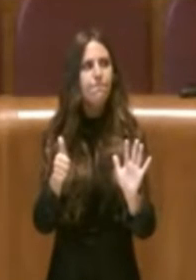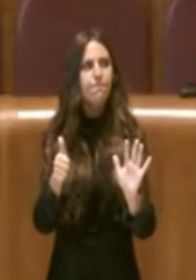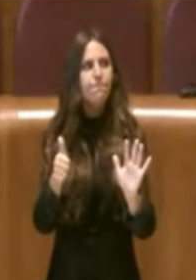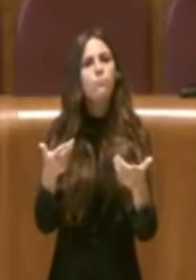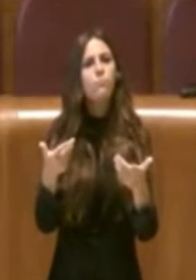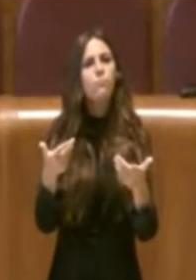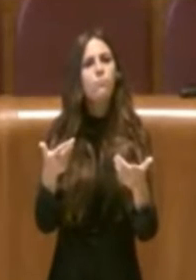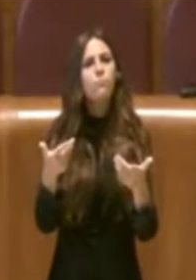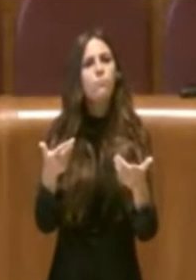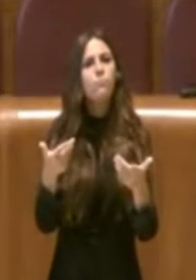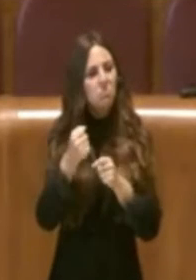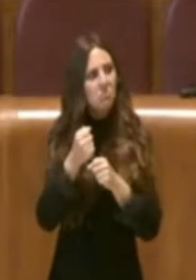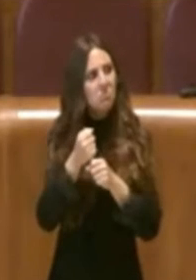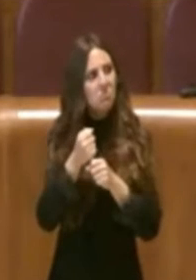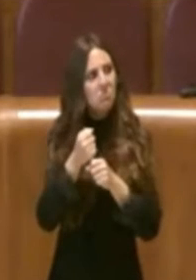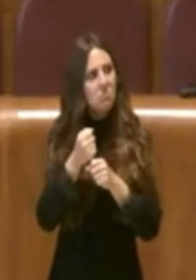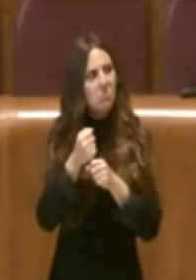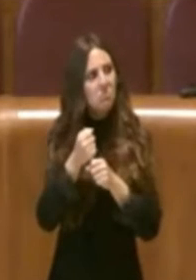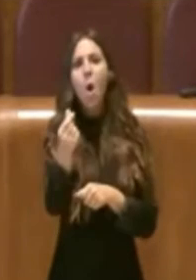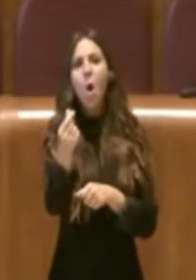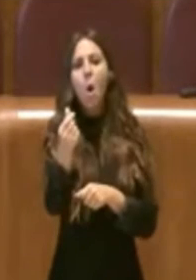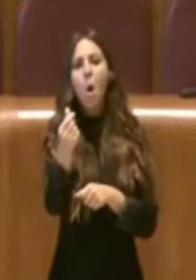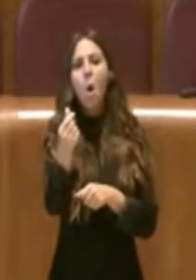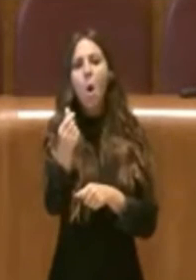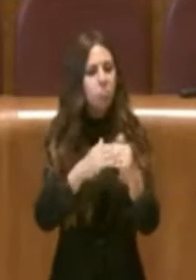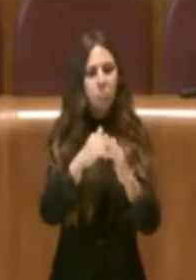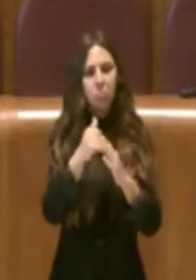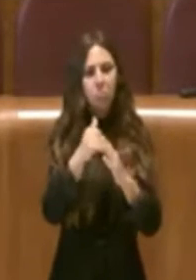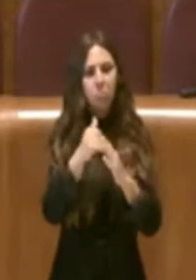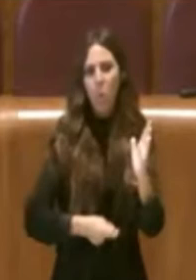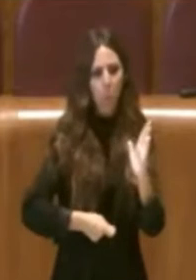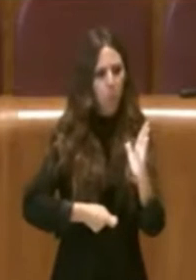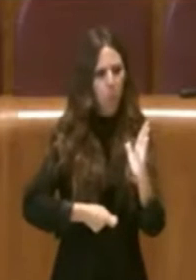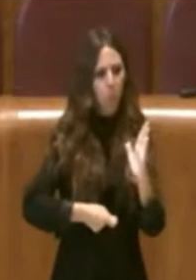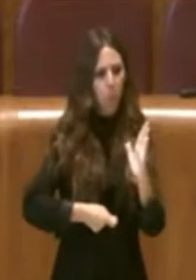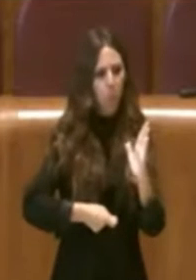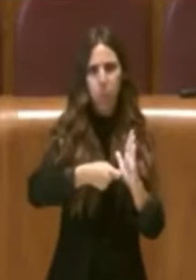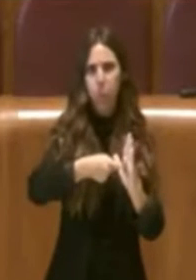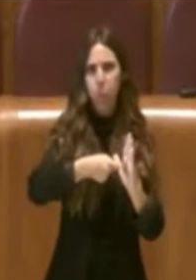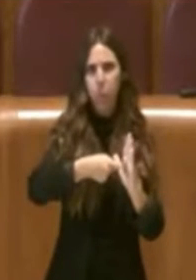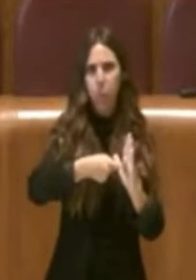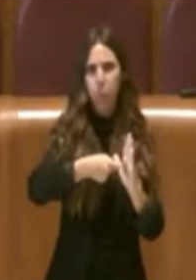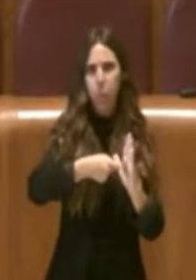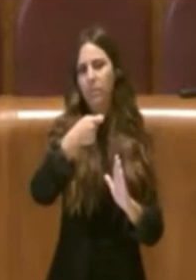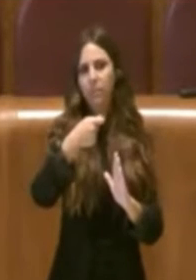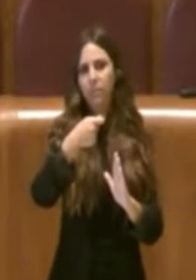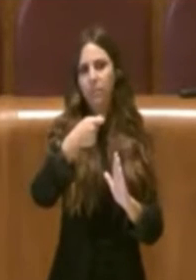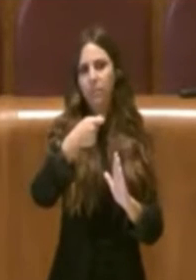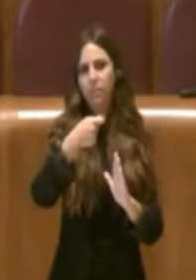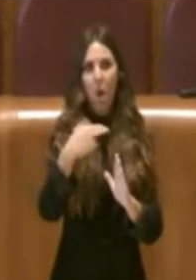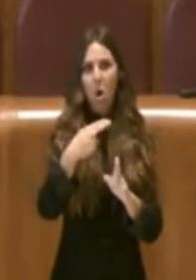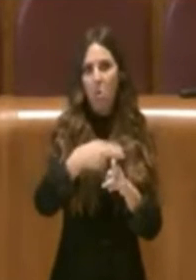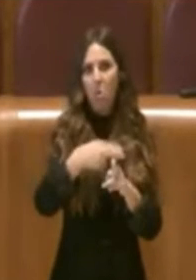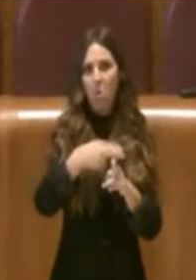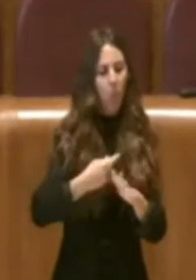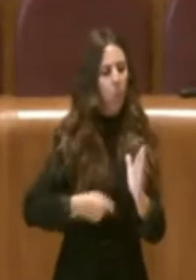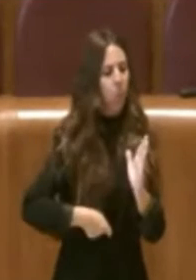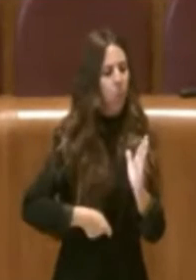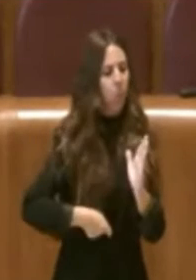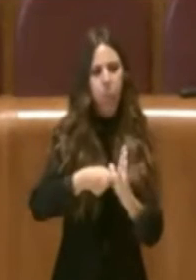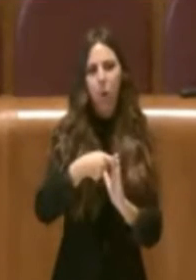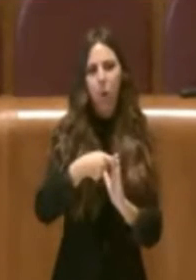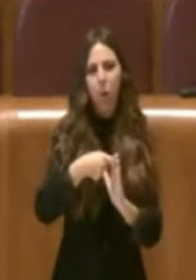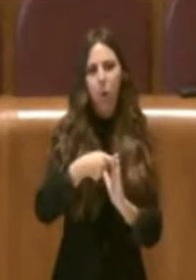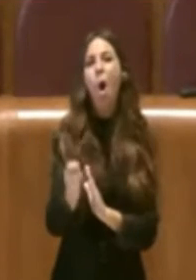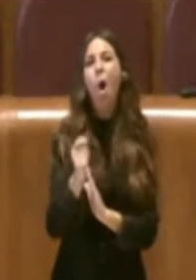di costruzione che sono di quell'epoca e quindi elevatissimi per Roma Capitale. Cioè costa, per dirlo